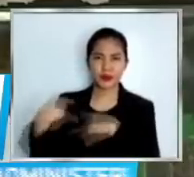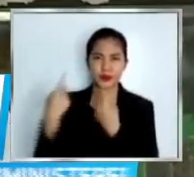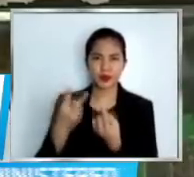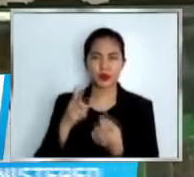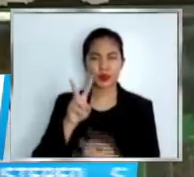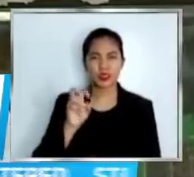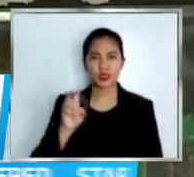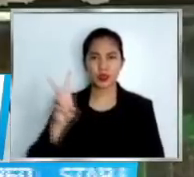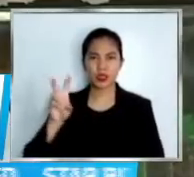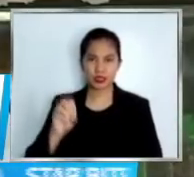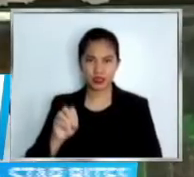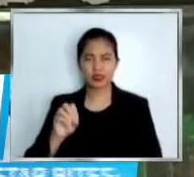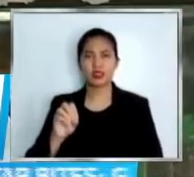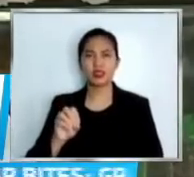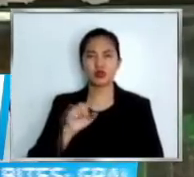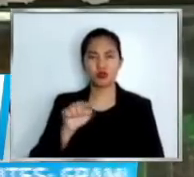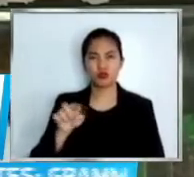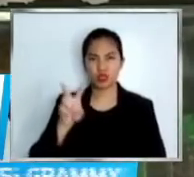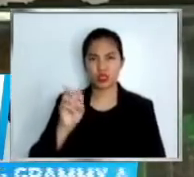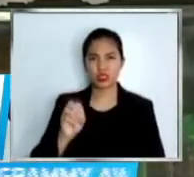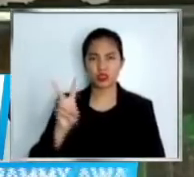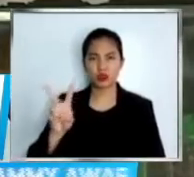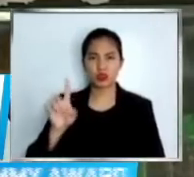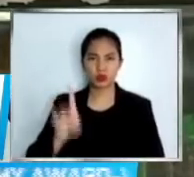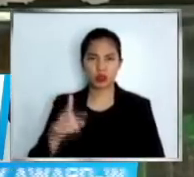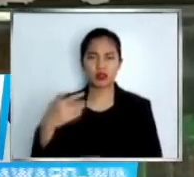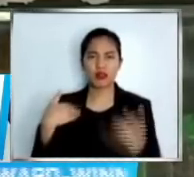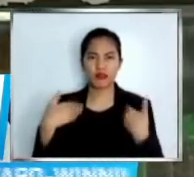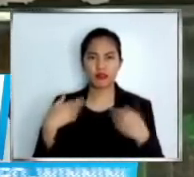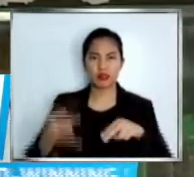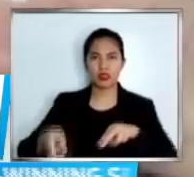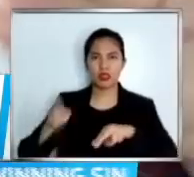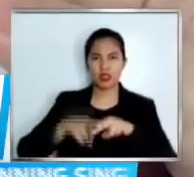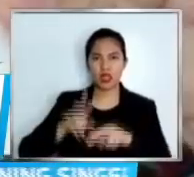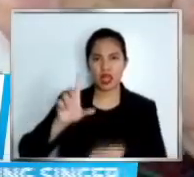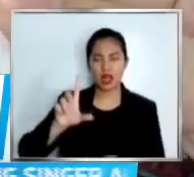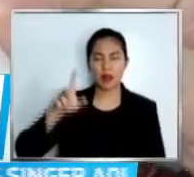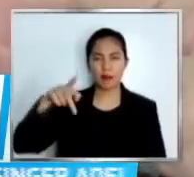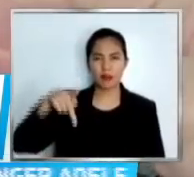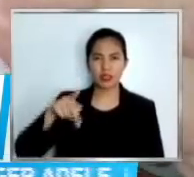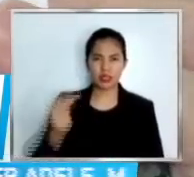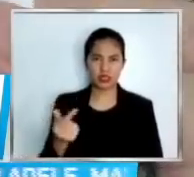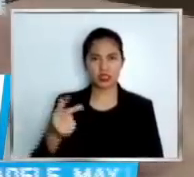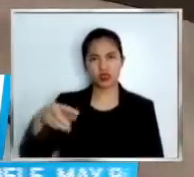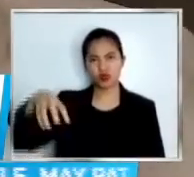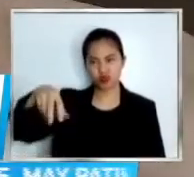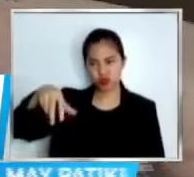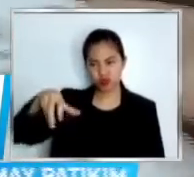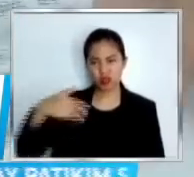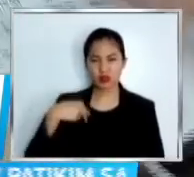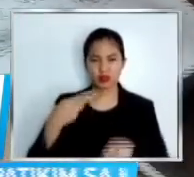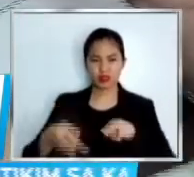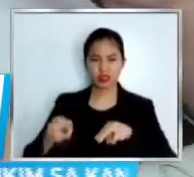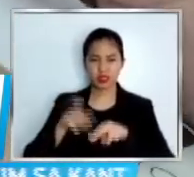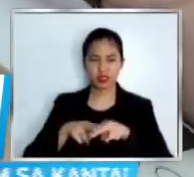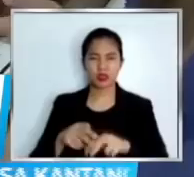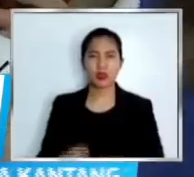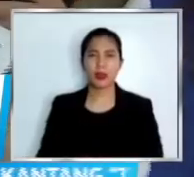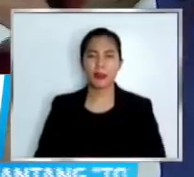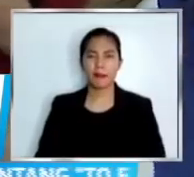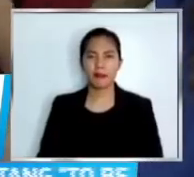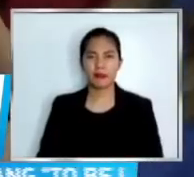LPG, 31%. Shortening, 30%. Nandyan hawak niyo yung mga data